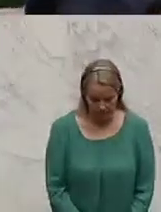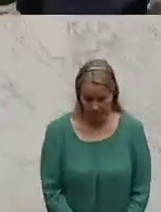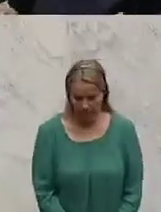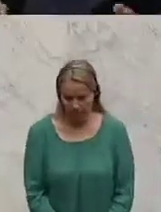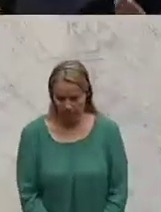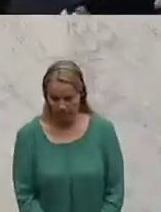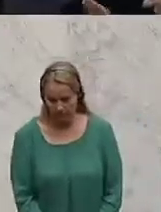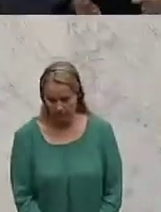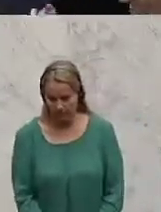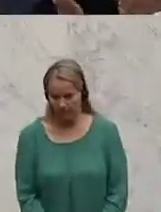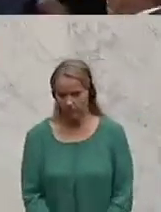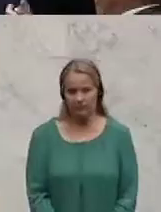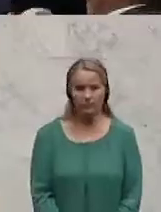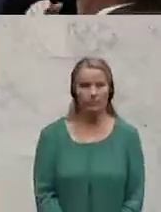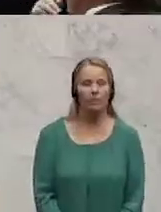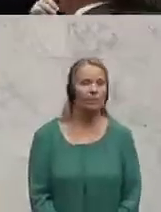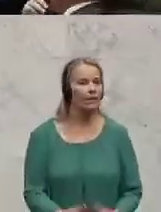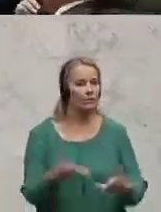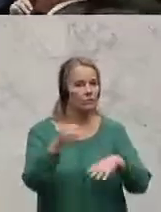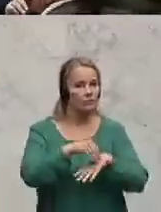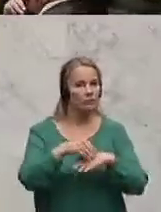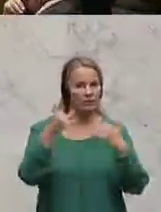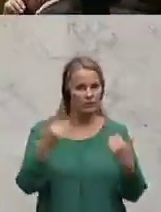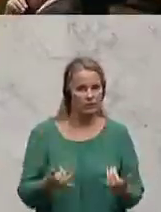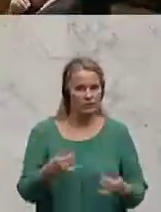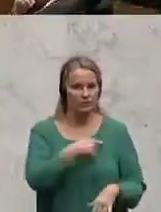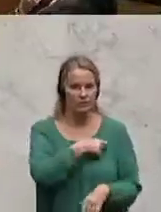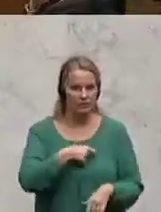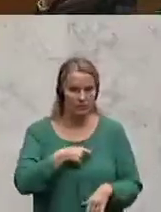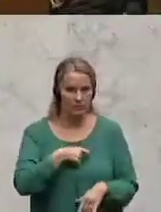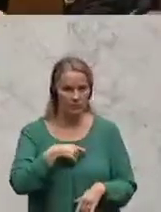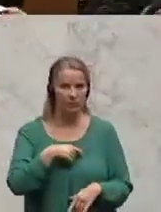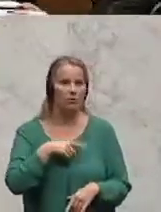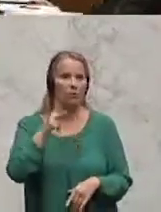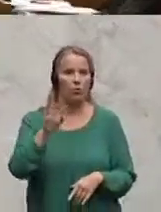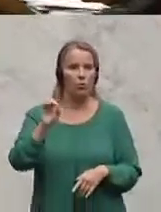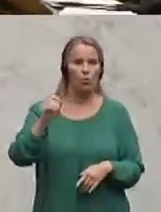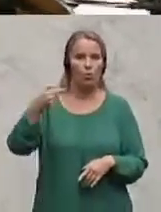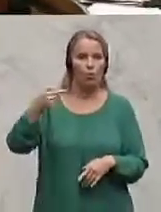der Budgetsprecher der FPÖ, Elmar Bodgorszek. Eine Insolvenz der Bank wäre die bessere Lösung gewesen.